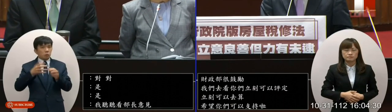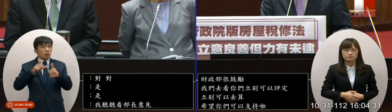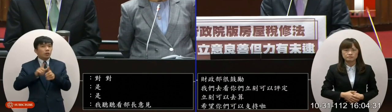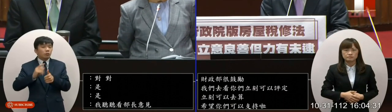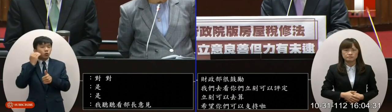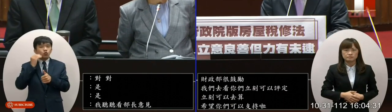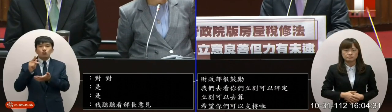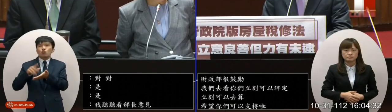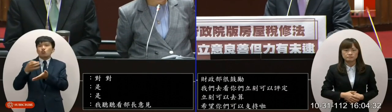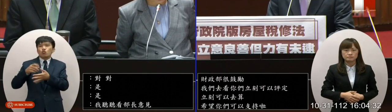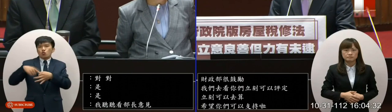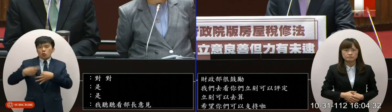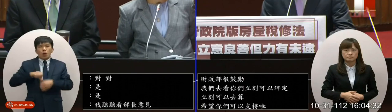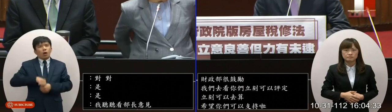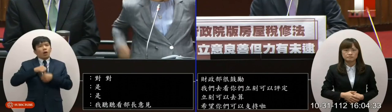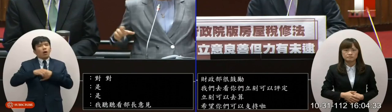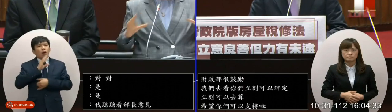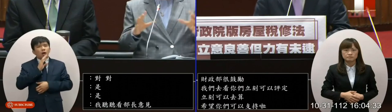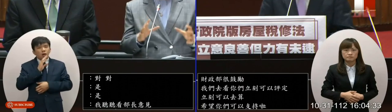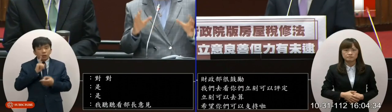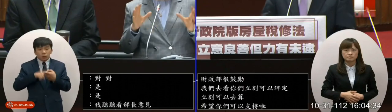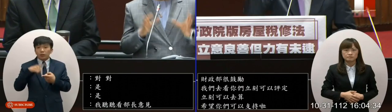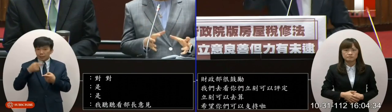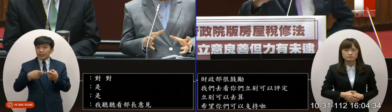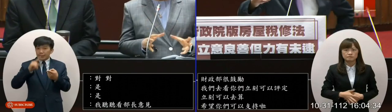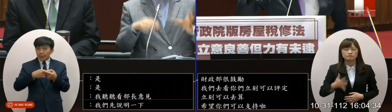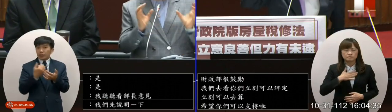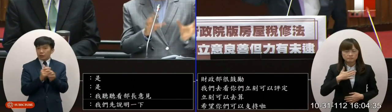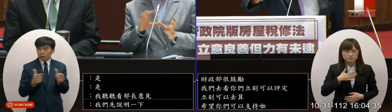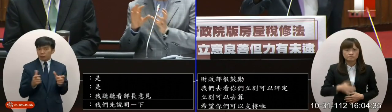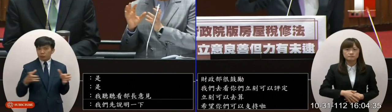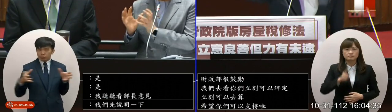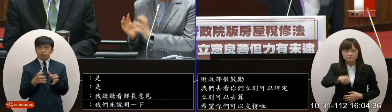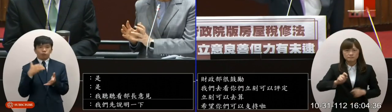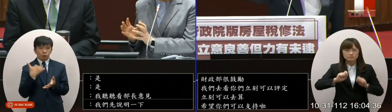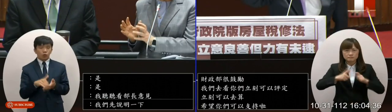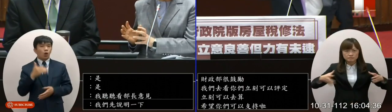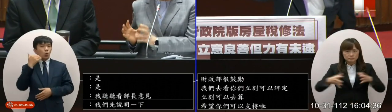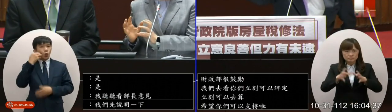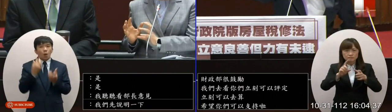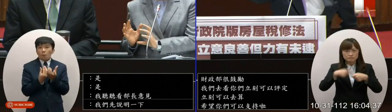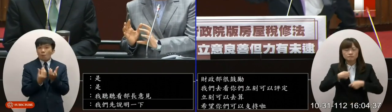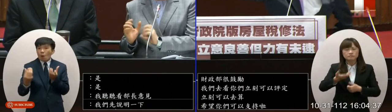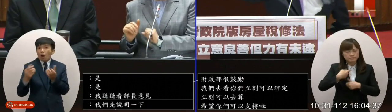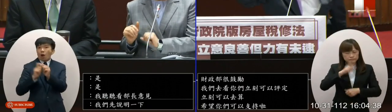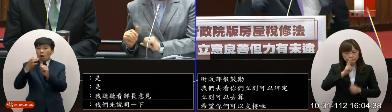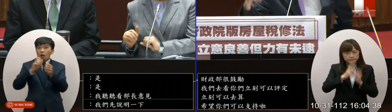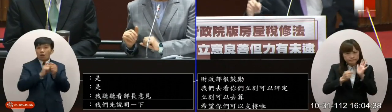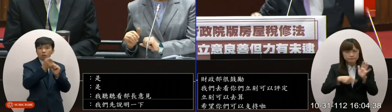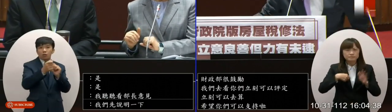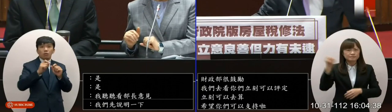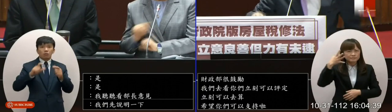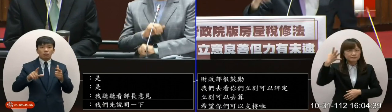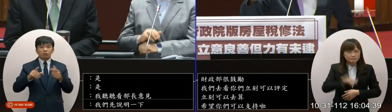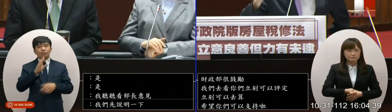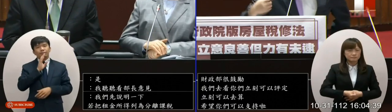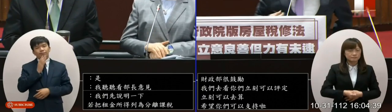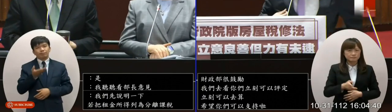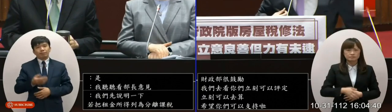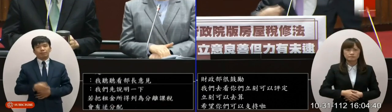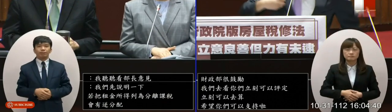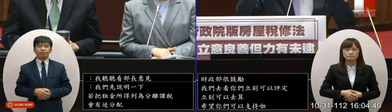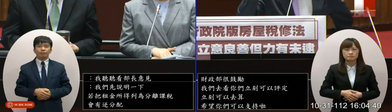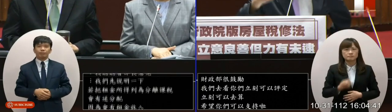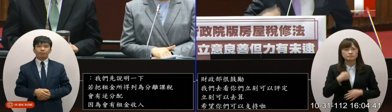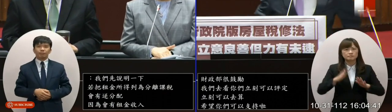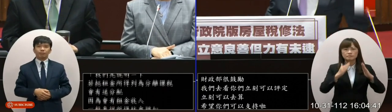得就會增加那我們的所得稅是以綜合所得來計算我知道啦你的綜合所得讓我講讓我講因為我已經聽過很多遍了第一個